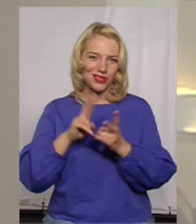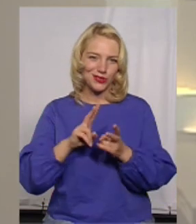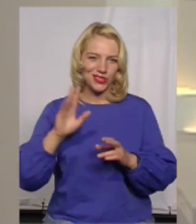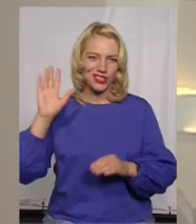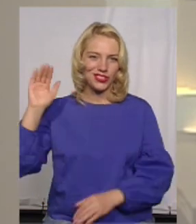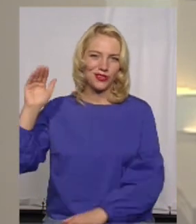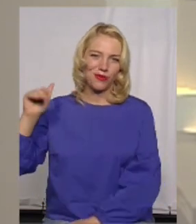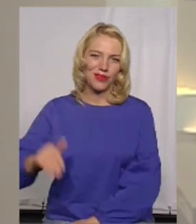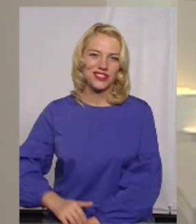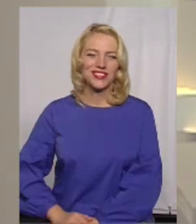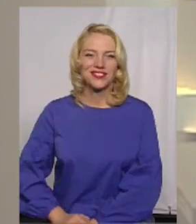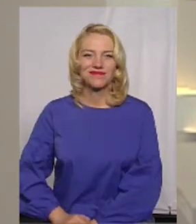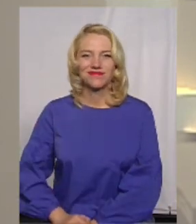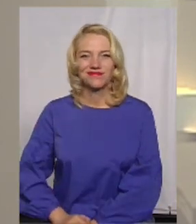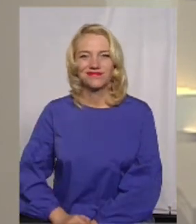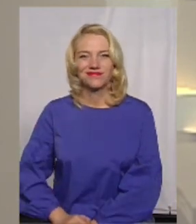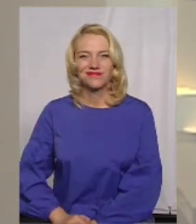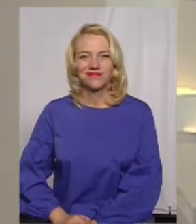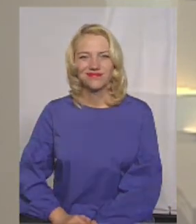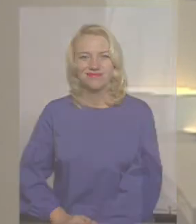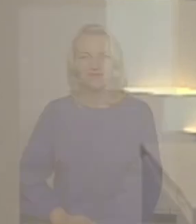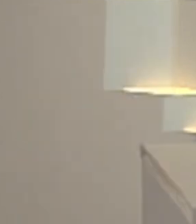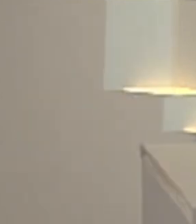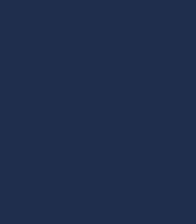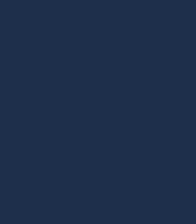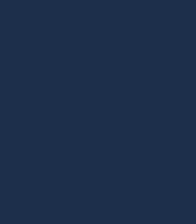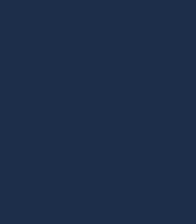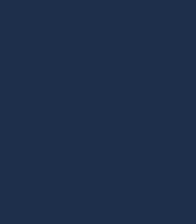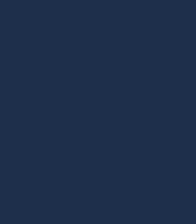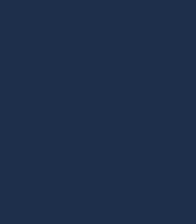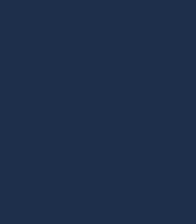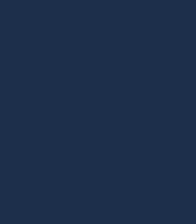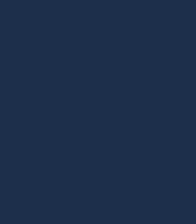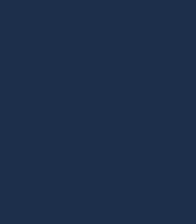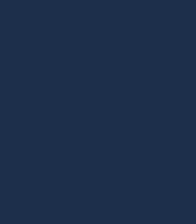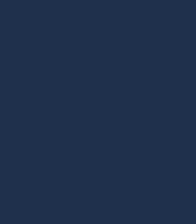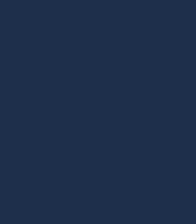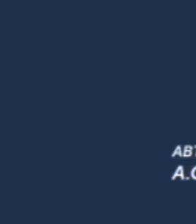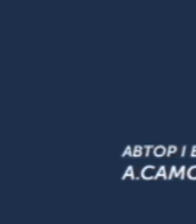у наступній темі дня. Хай щастить! До побачення! Дякую!